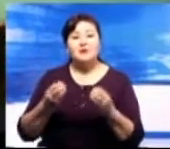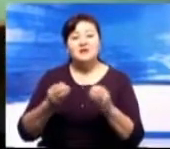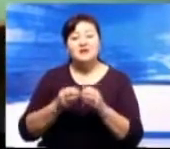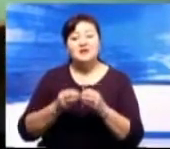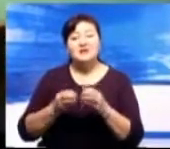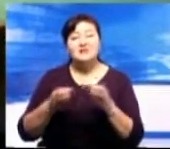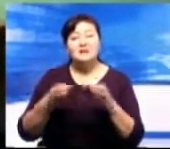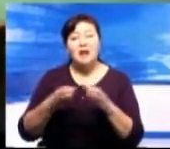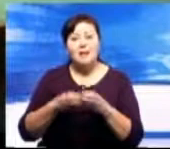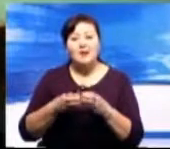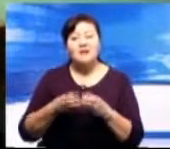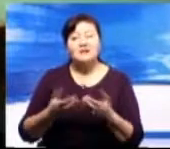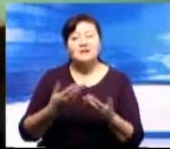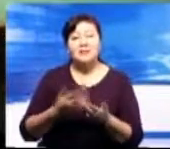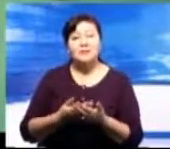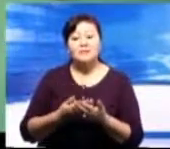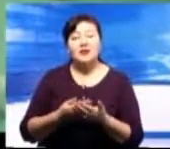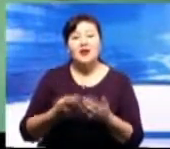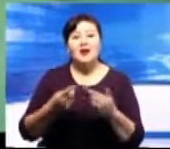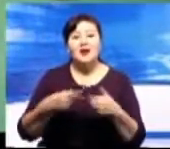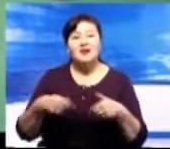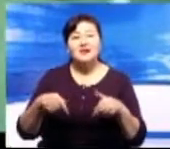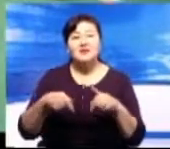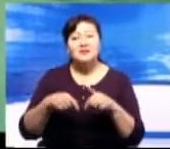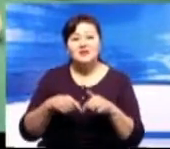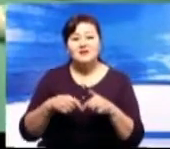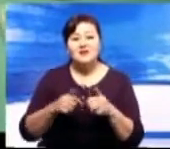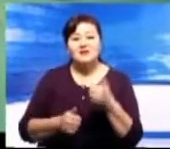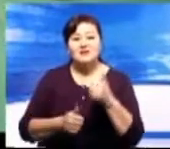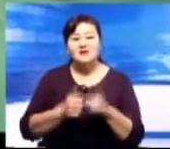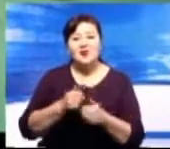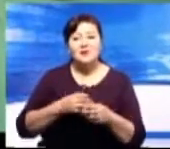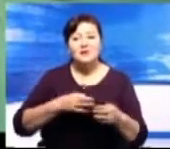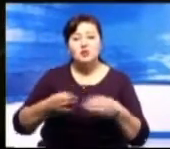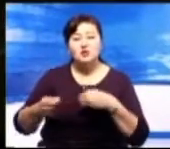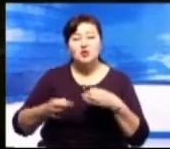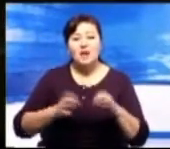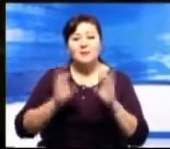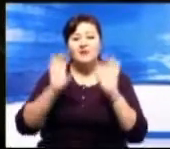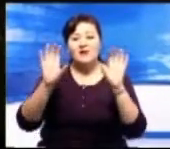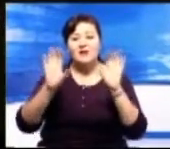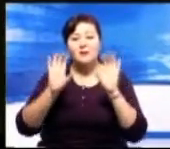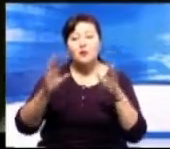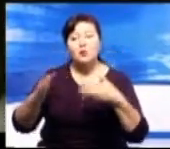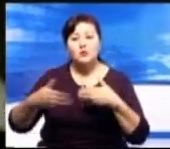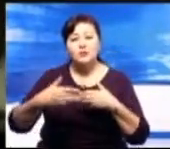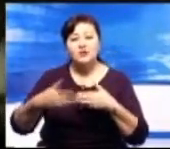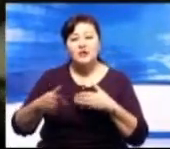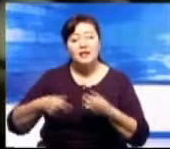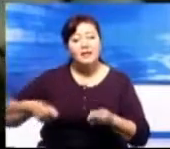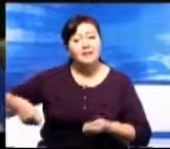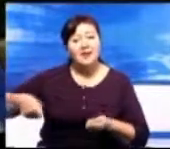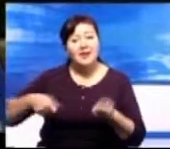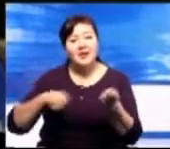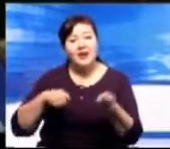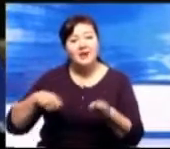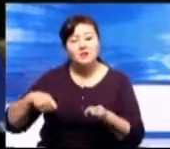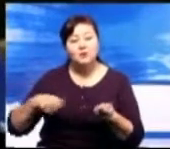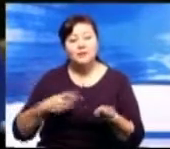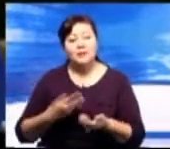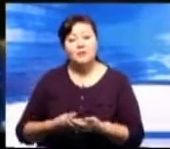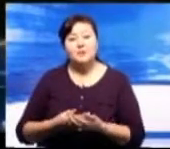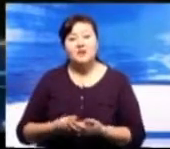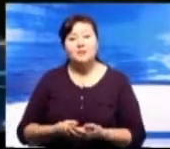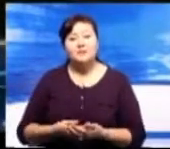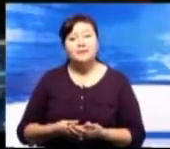банков второго уровня разыграли между собой призовые места по шахматам, волейболу, настольному теннису и бильярду. Данные виды спорта